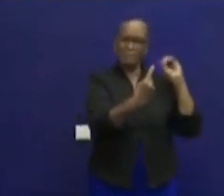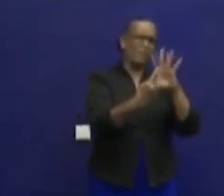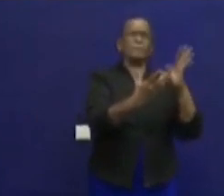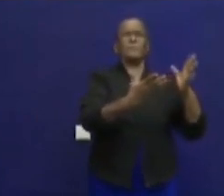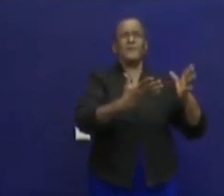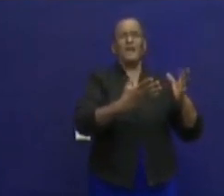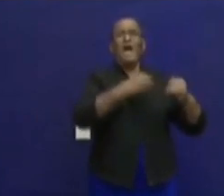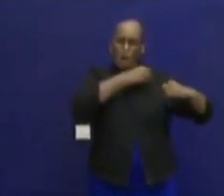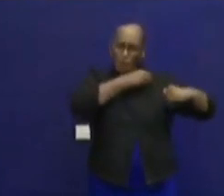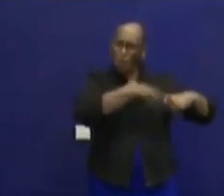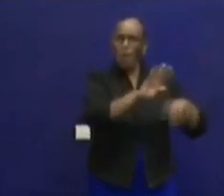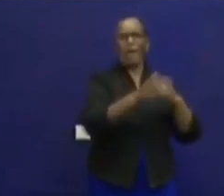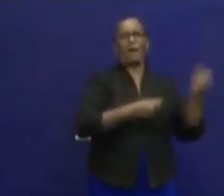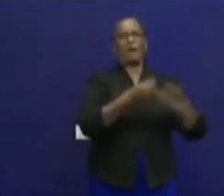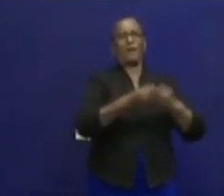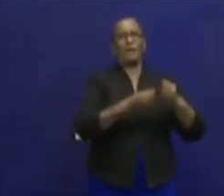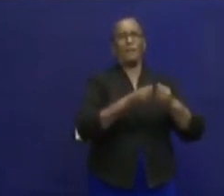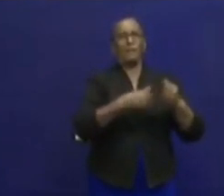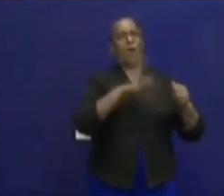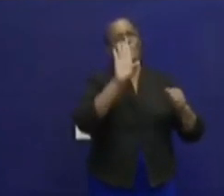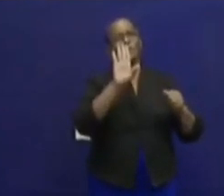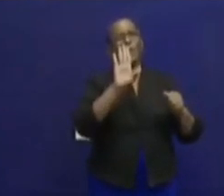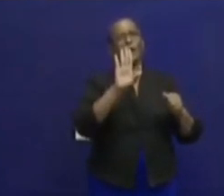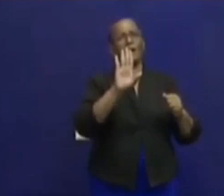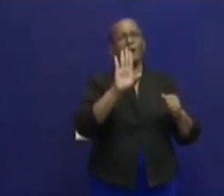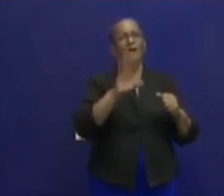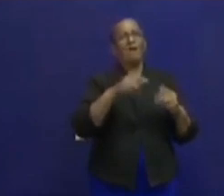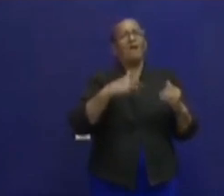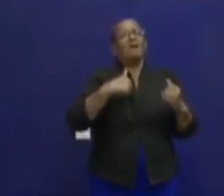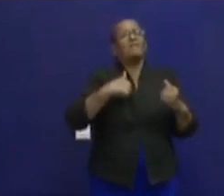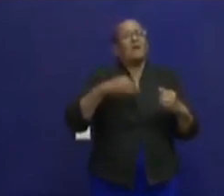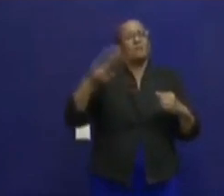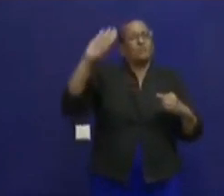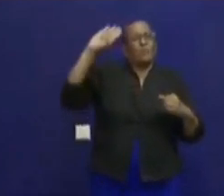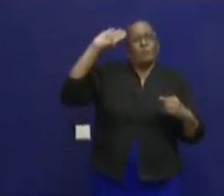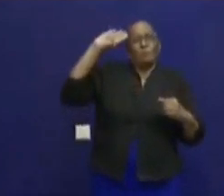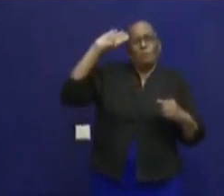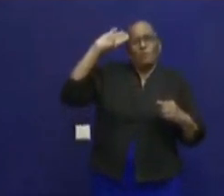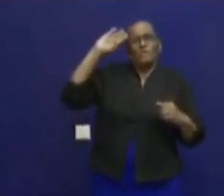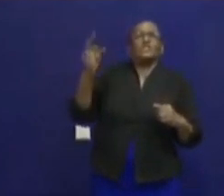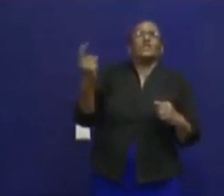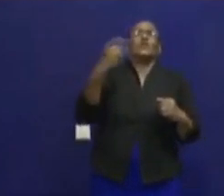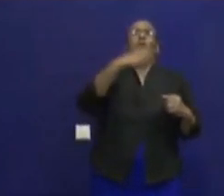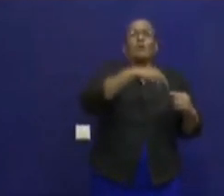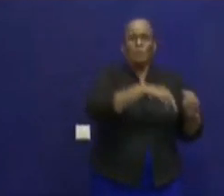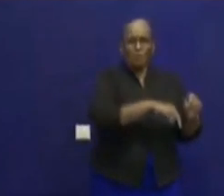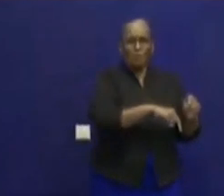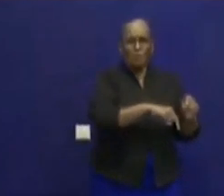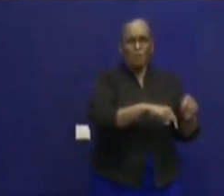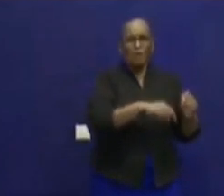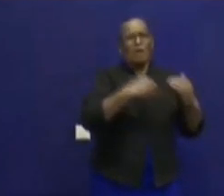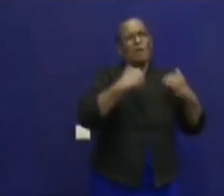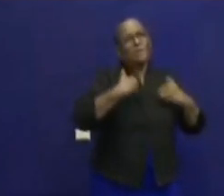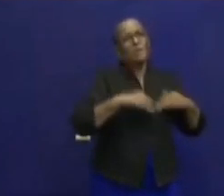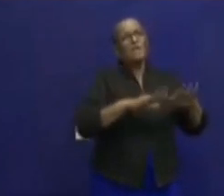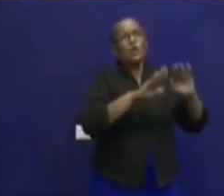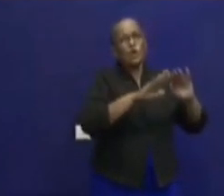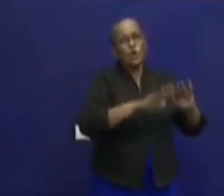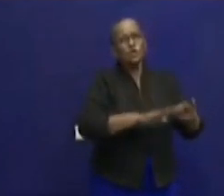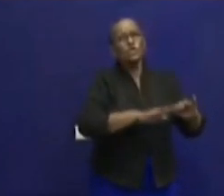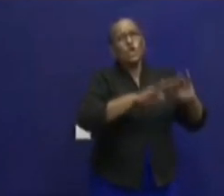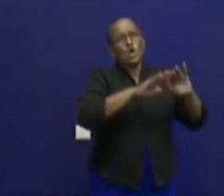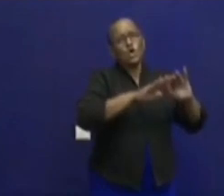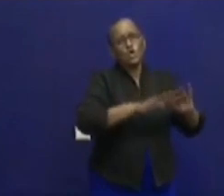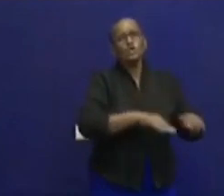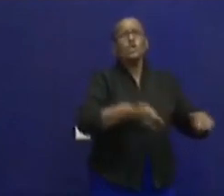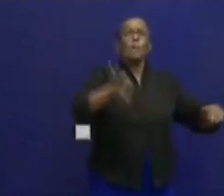weg te willen rijden in hun auto. En dan moest er weer de politie aan te pas komen om de mensen te bedaren om